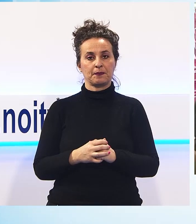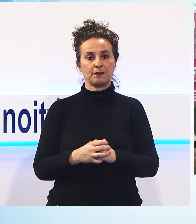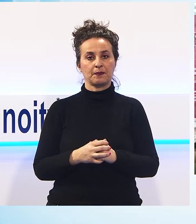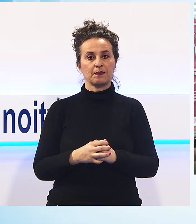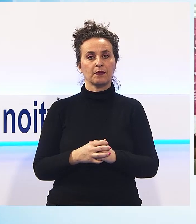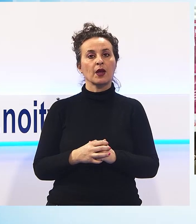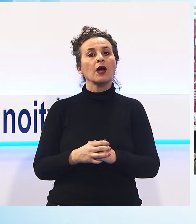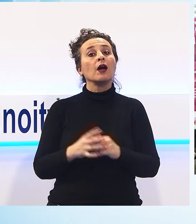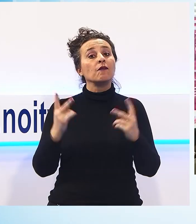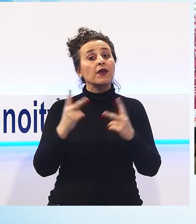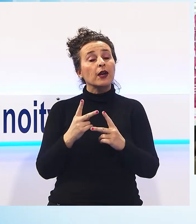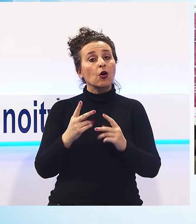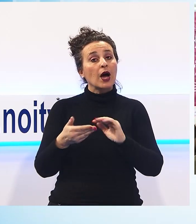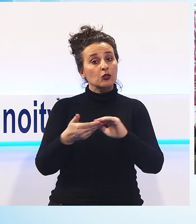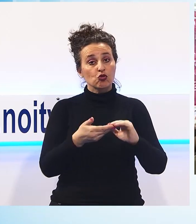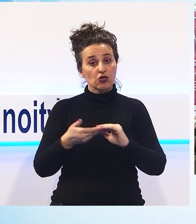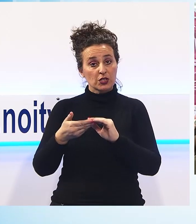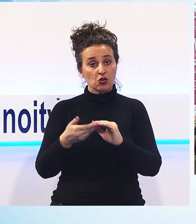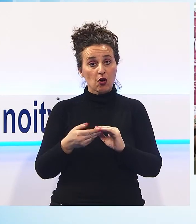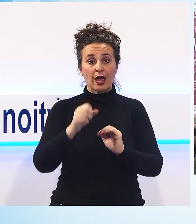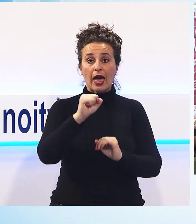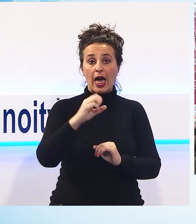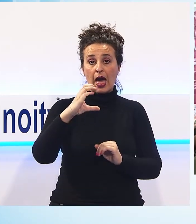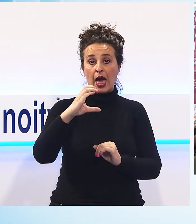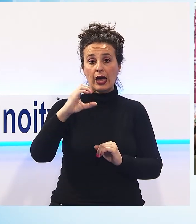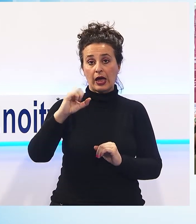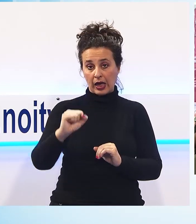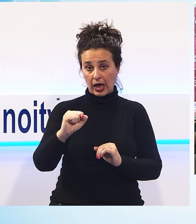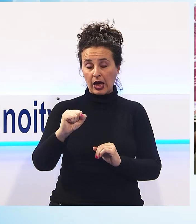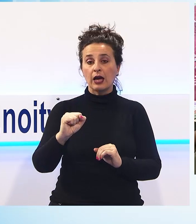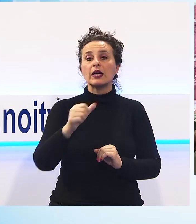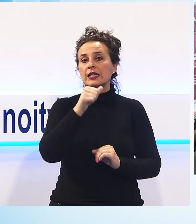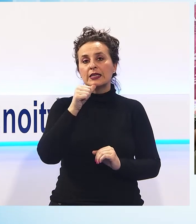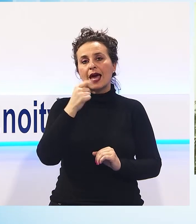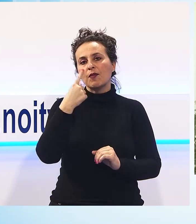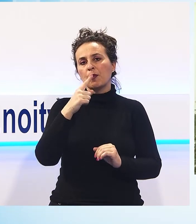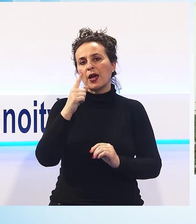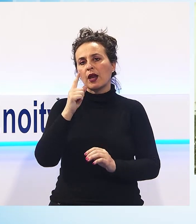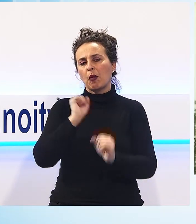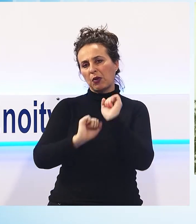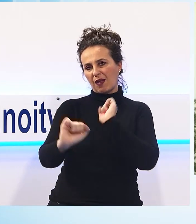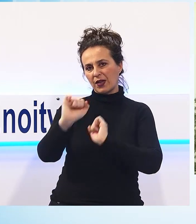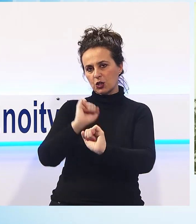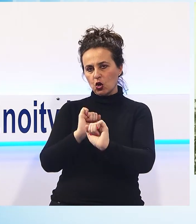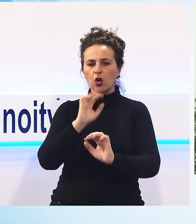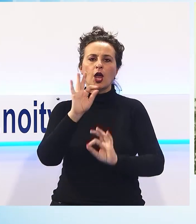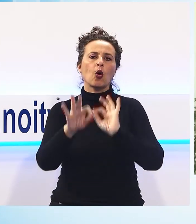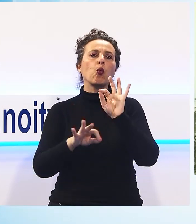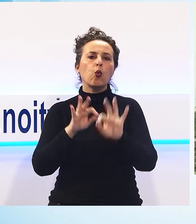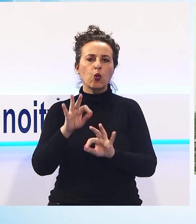H. Luca Onlus si occupa proprio di prevenzione e cura di questo tipo di patologie che coinvolgono a livello mondiale il